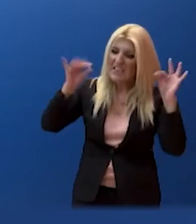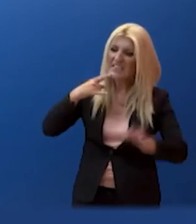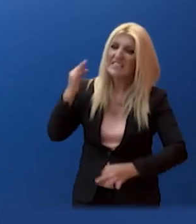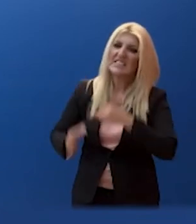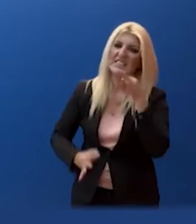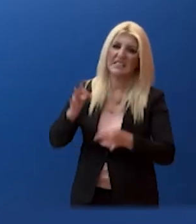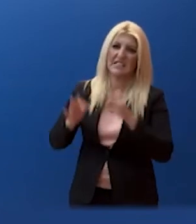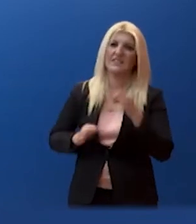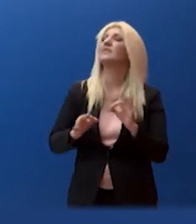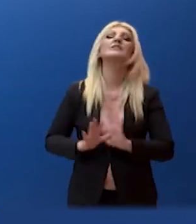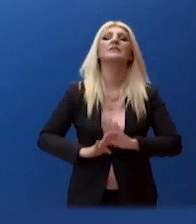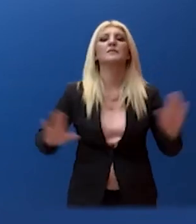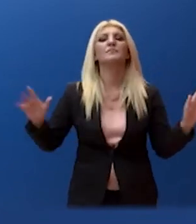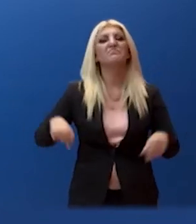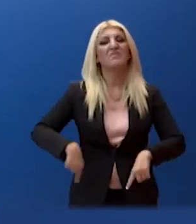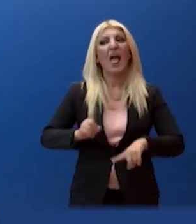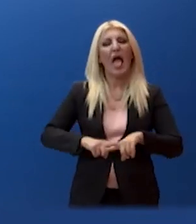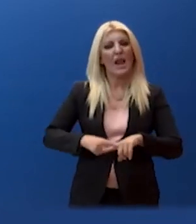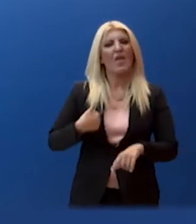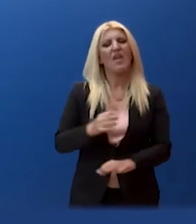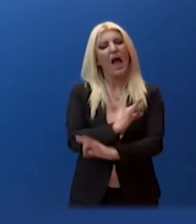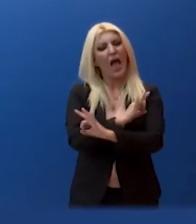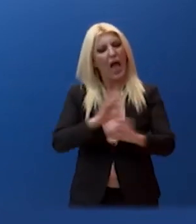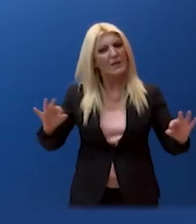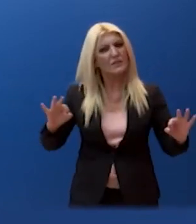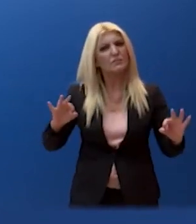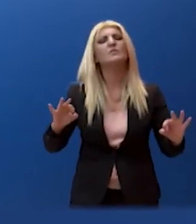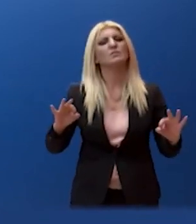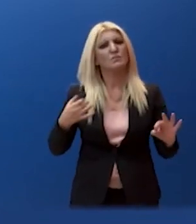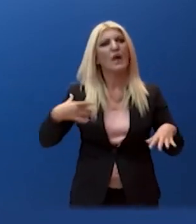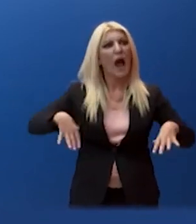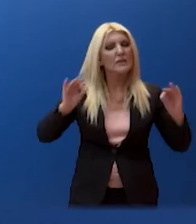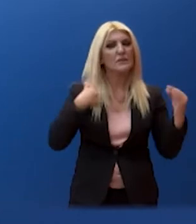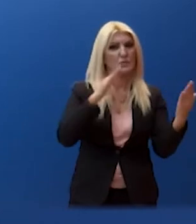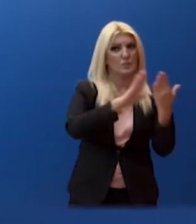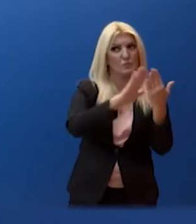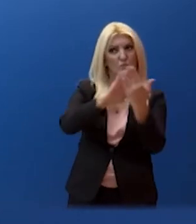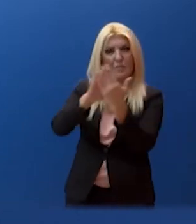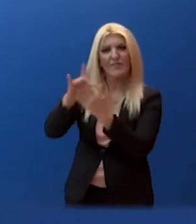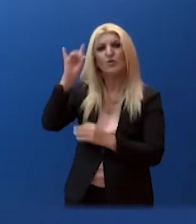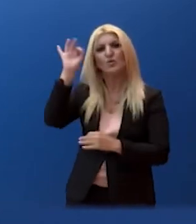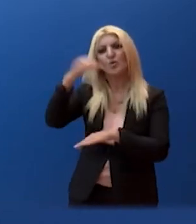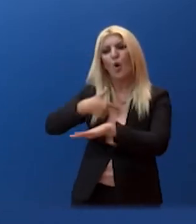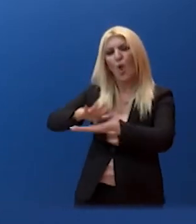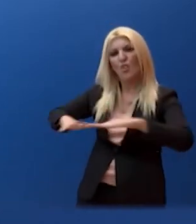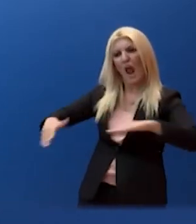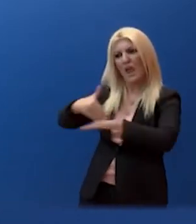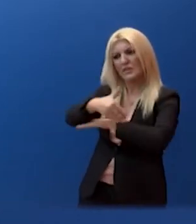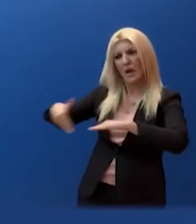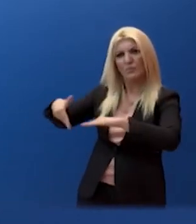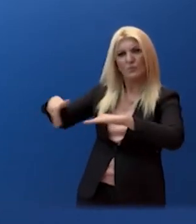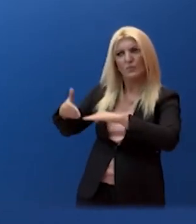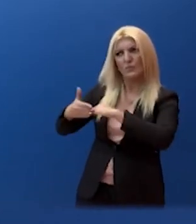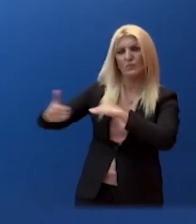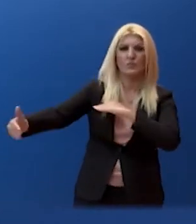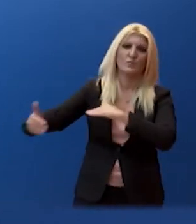προσχηματική, η Ελλάδα είναι έτοιμη να συνεχίσει τις διερευνητικές επαφές για την οριοθέτηση των θαλασσίων ζωνών. Από το σημείο